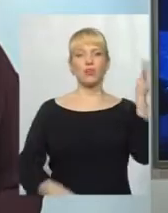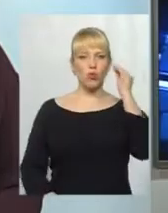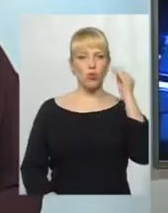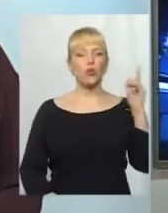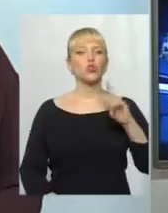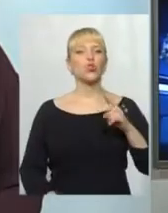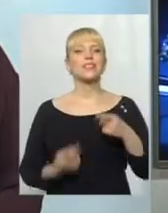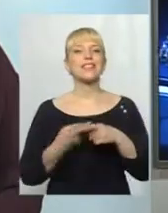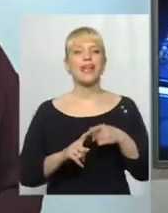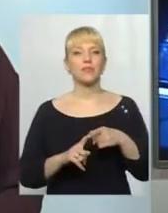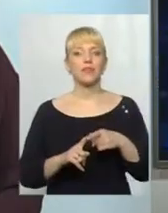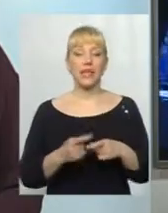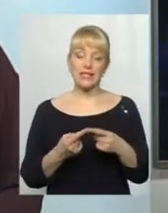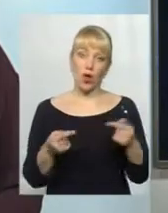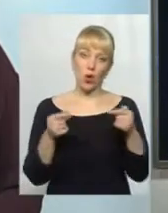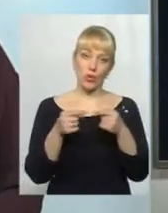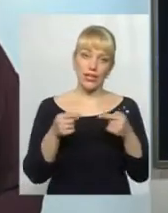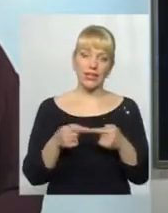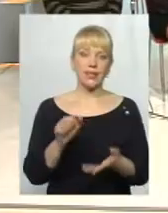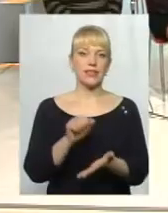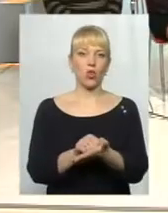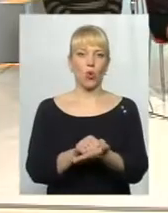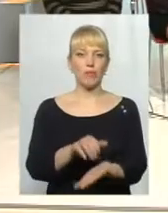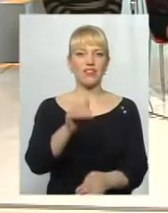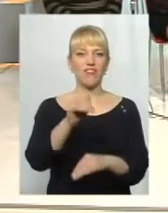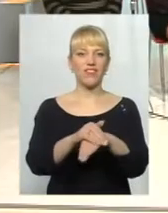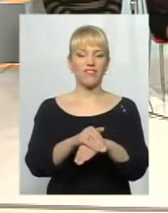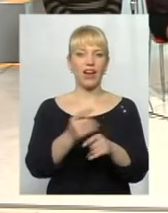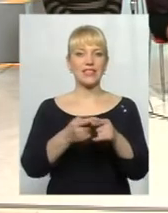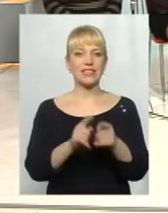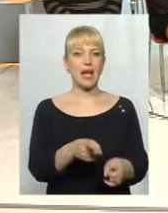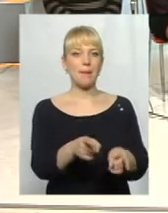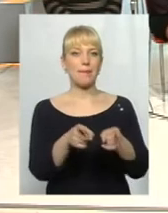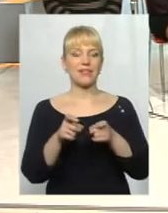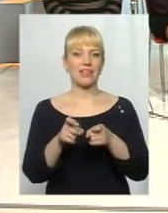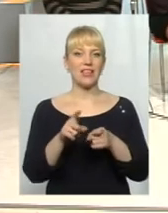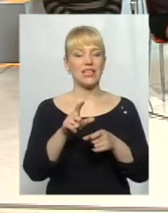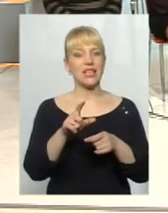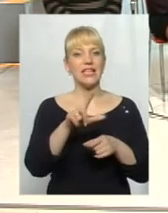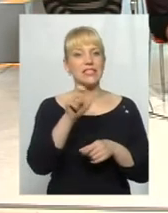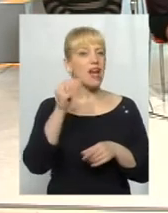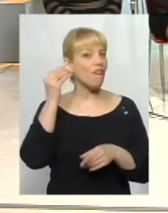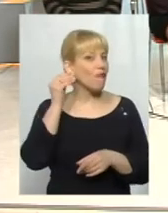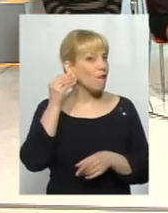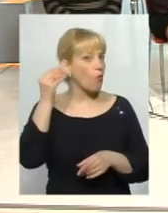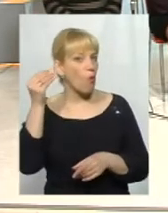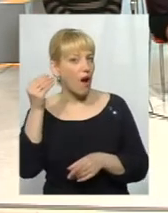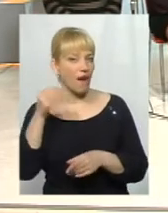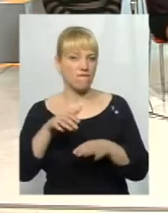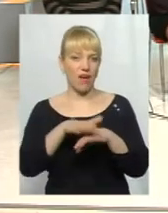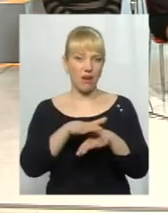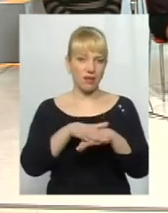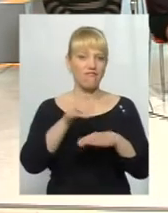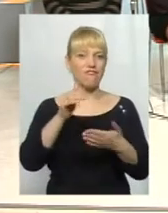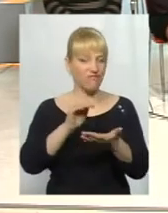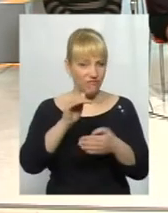відбулося? Це конкретний задокументований факт? Це притягнутий за вуха факт? Чи, скажімо,